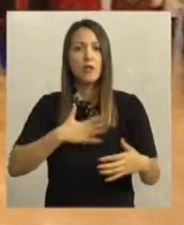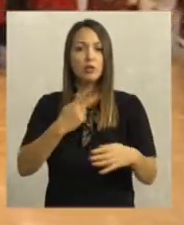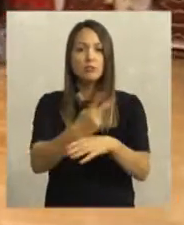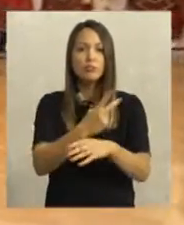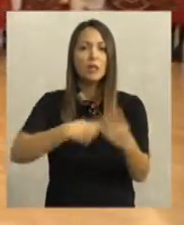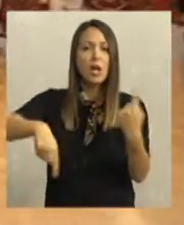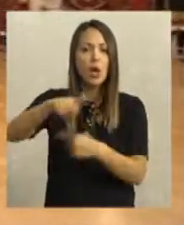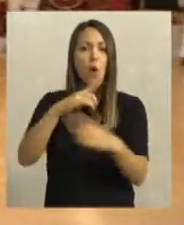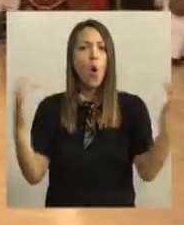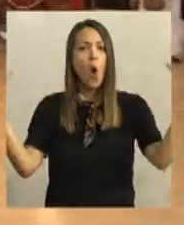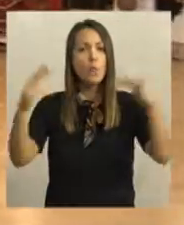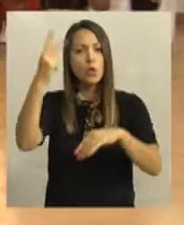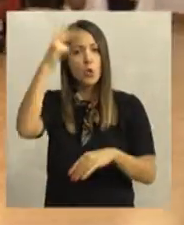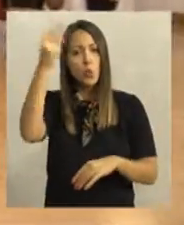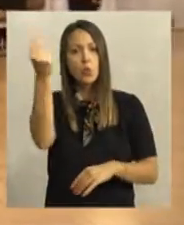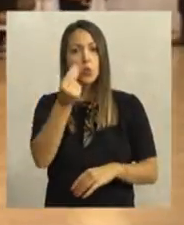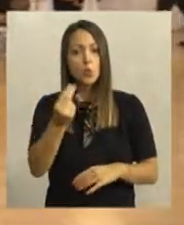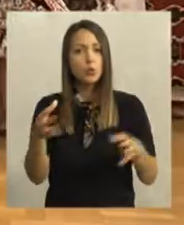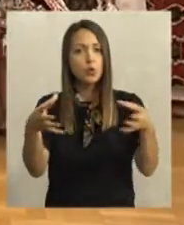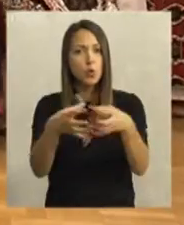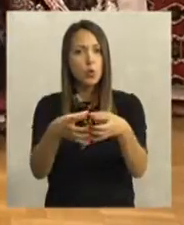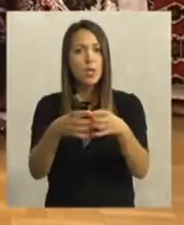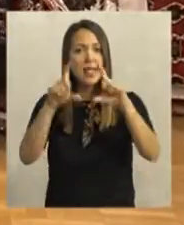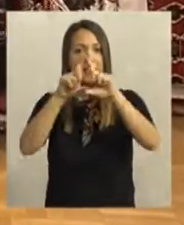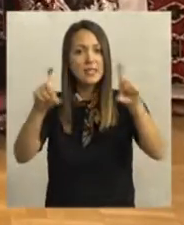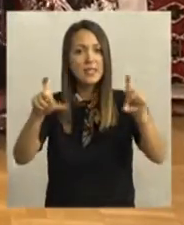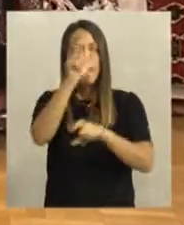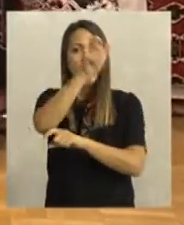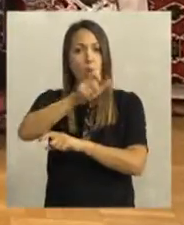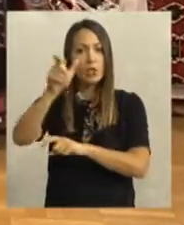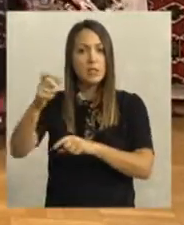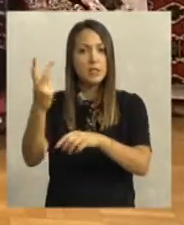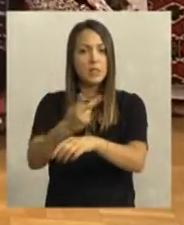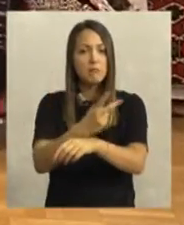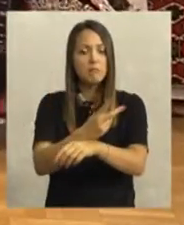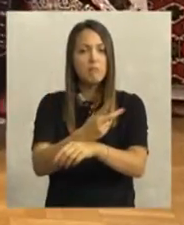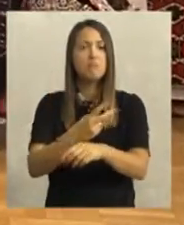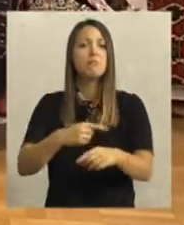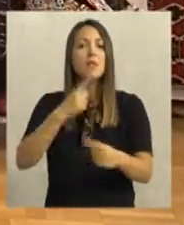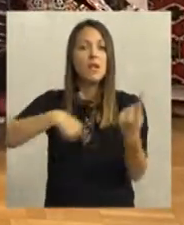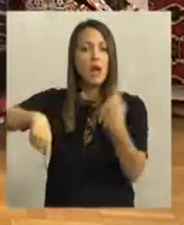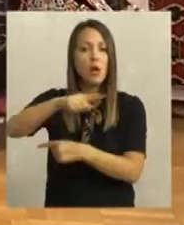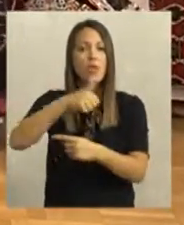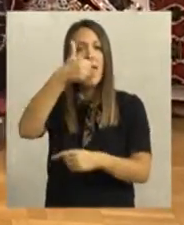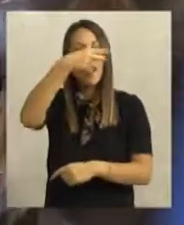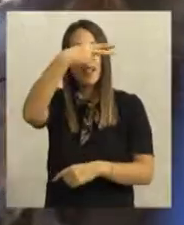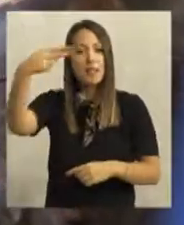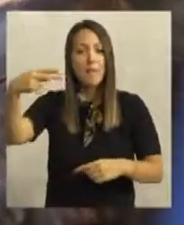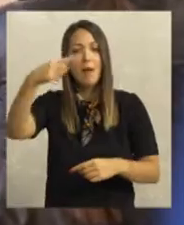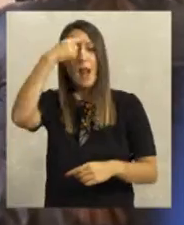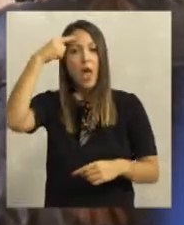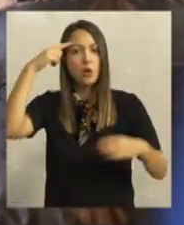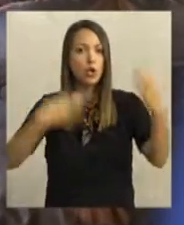regionu. Okuplja i povezuje kulturno-umetnička društva, institucije i pojedince iz zemlje i regiona oko jedne teme,